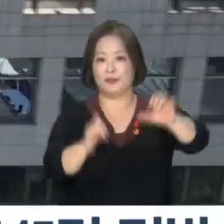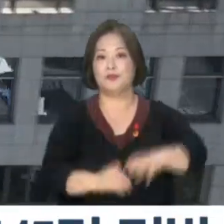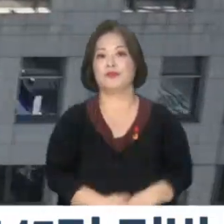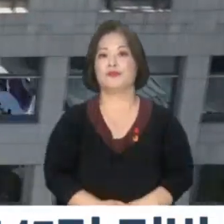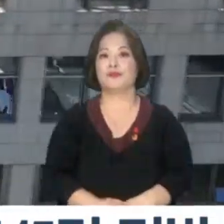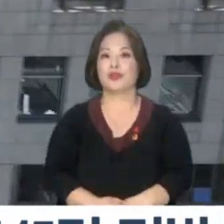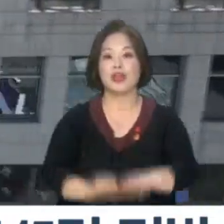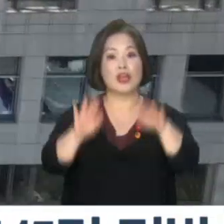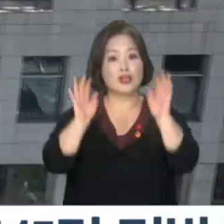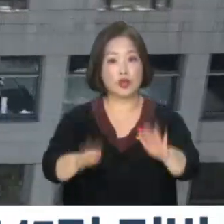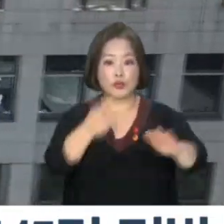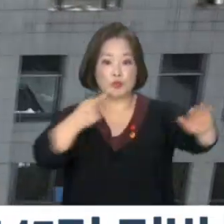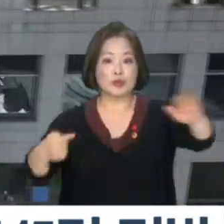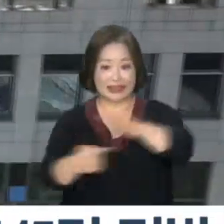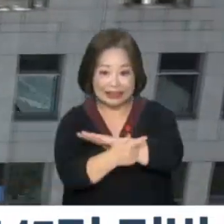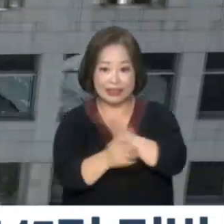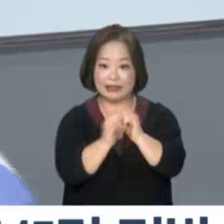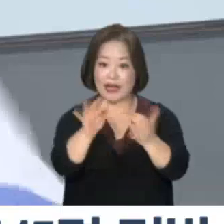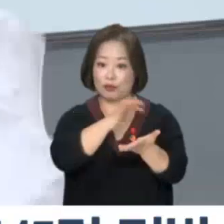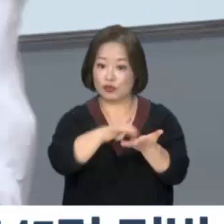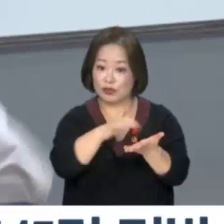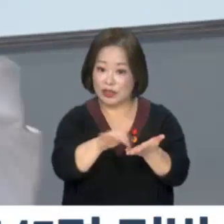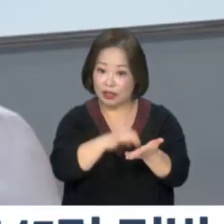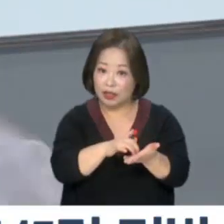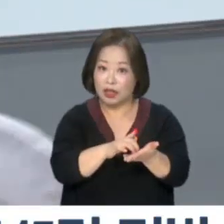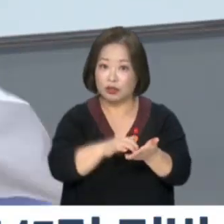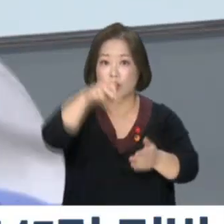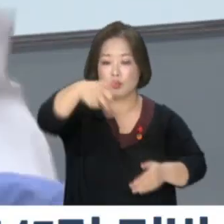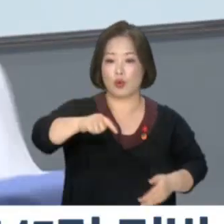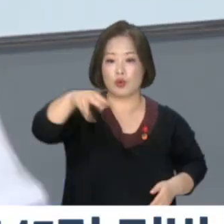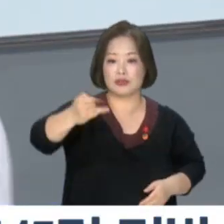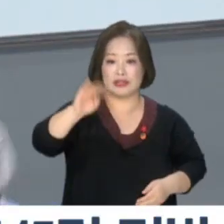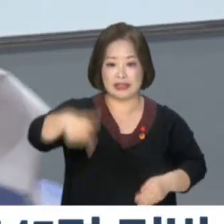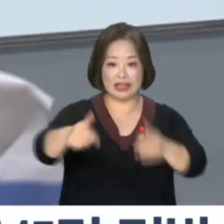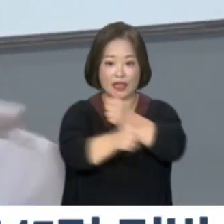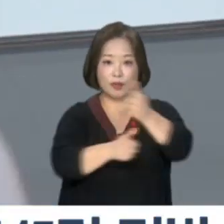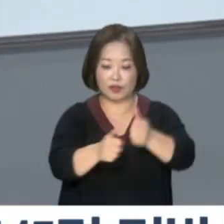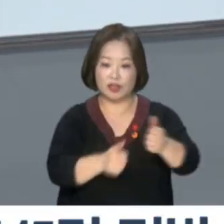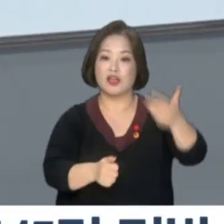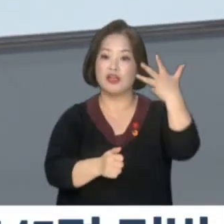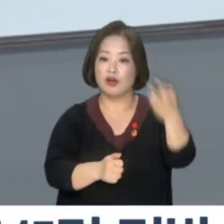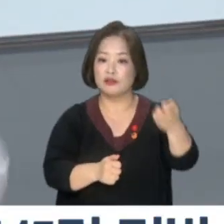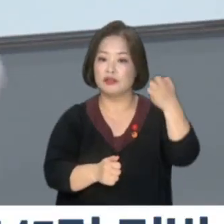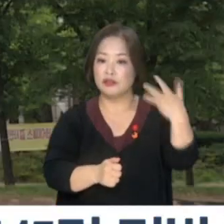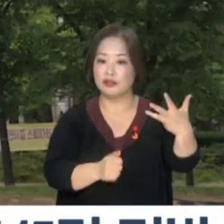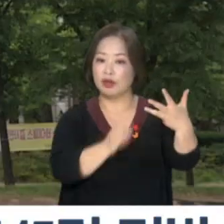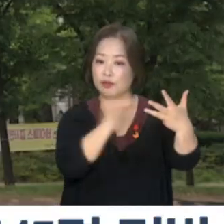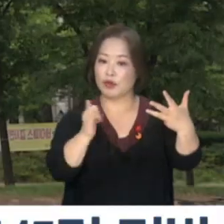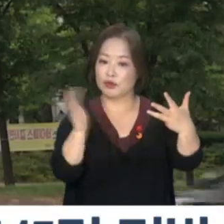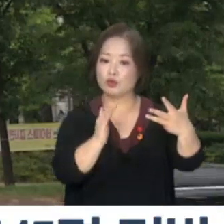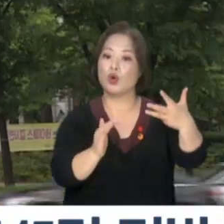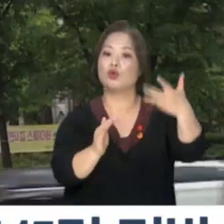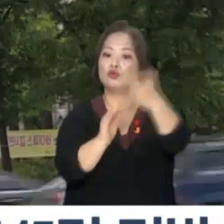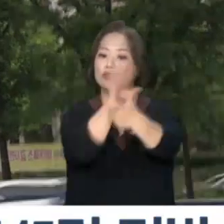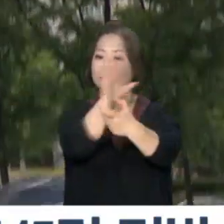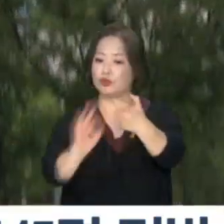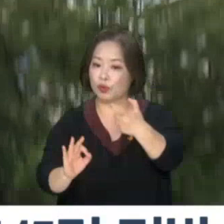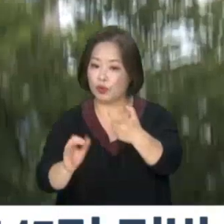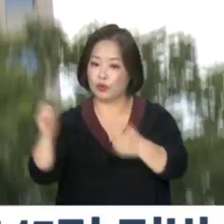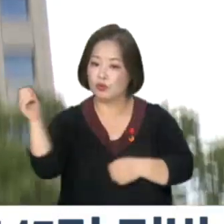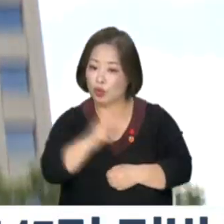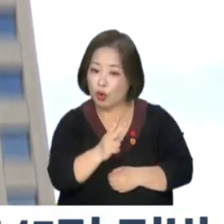밝혔습니다. 전체 조치 대상자 중 코스닥 상장사 임직원이 88명으로 약 60%를 차지했고,